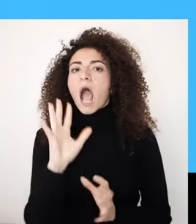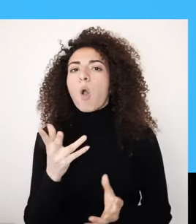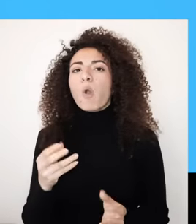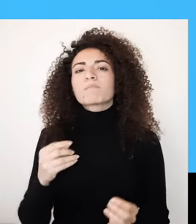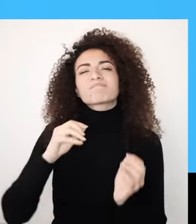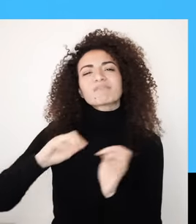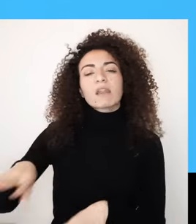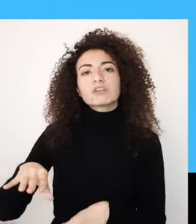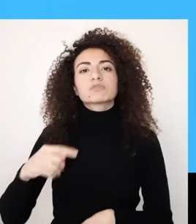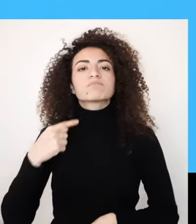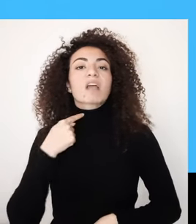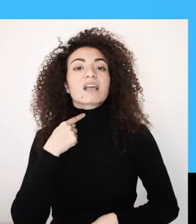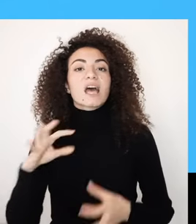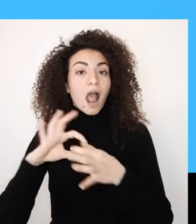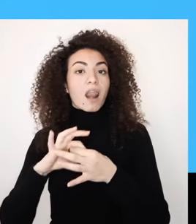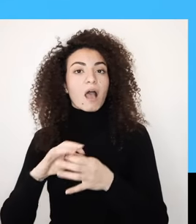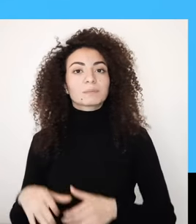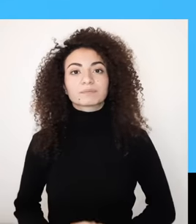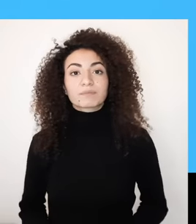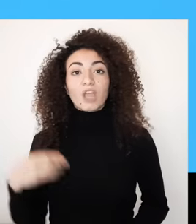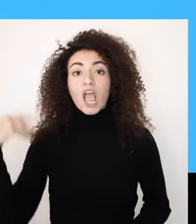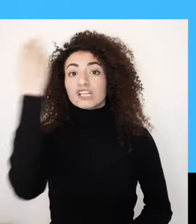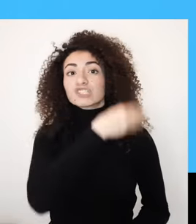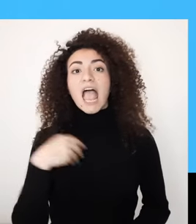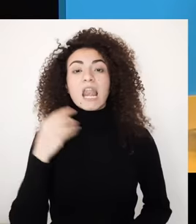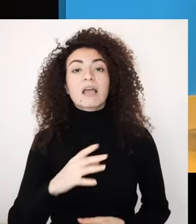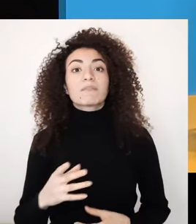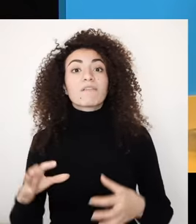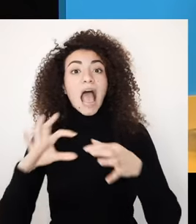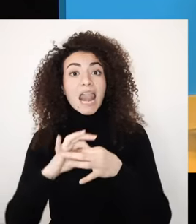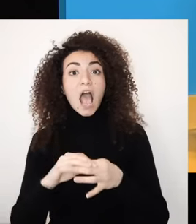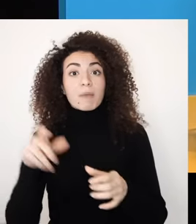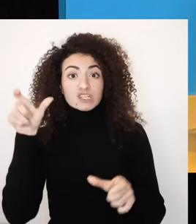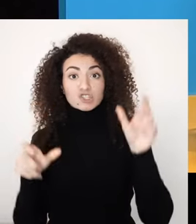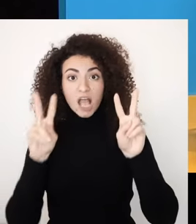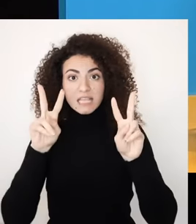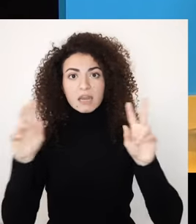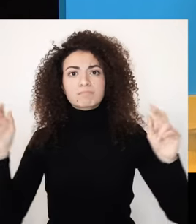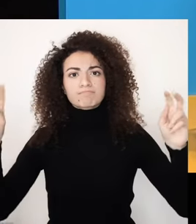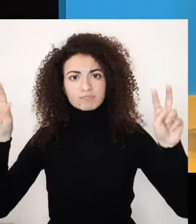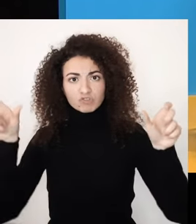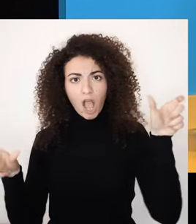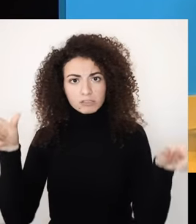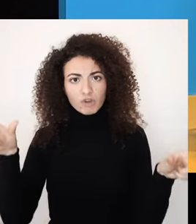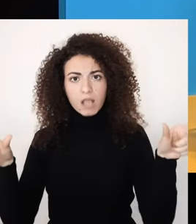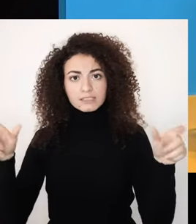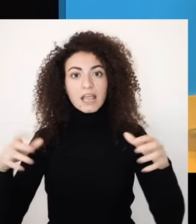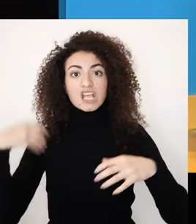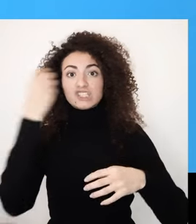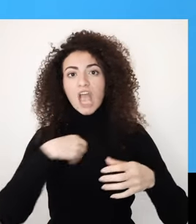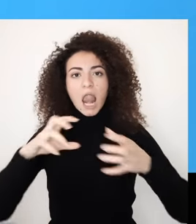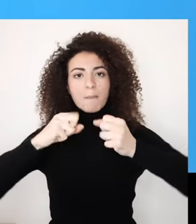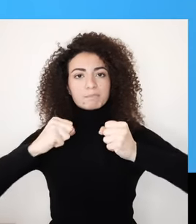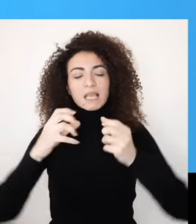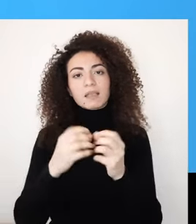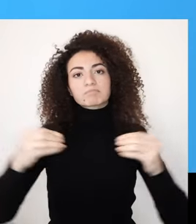الوشاح عند سالومي بيرمز العلاقة بين الشخصين وممكن نعتبر إنه كل شخص بيمسط بالعلاقة من جهته